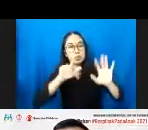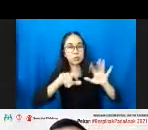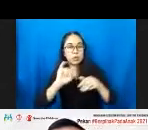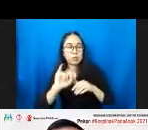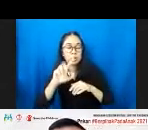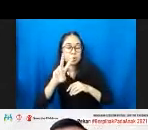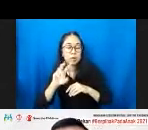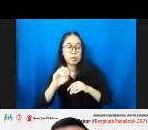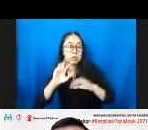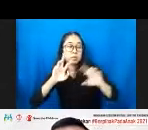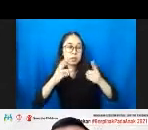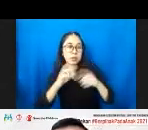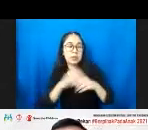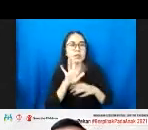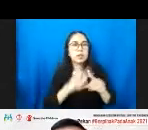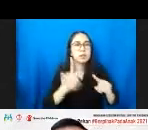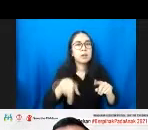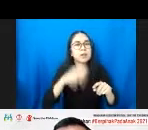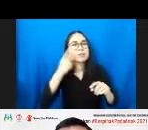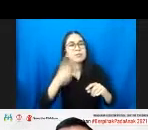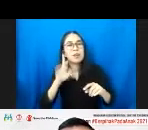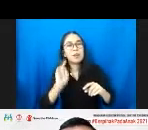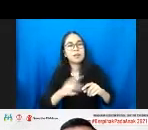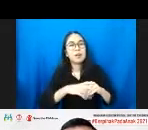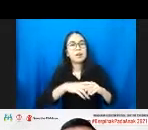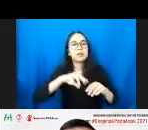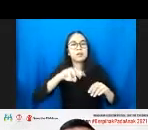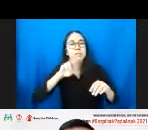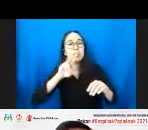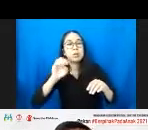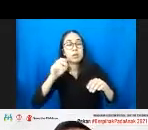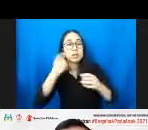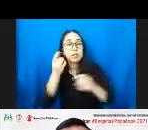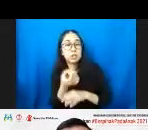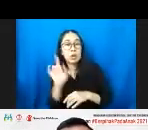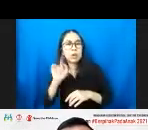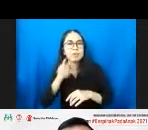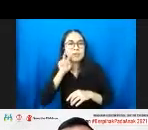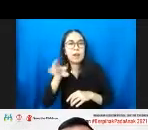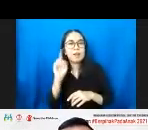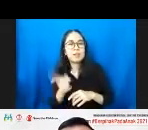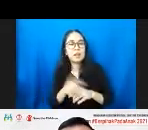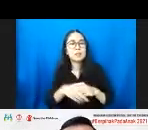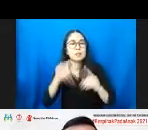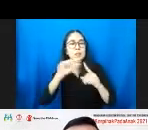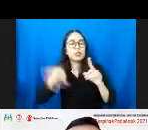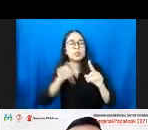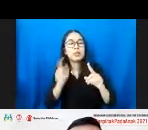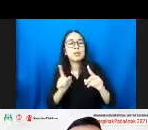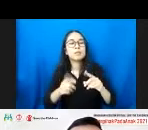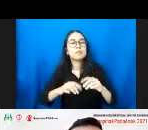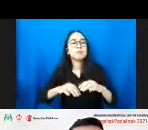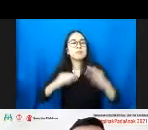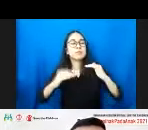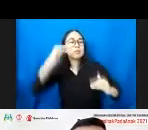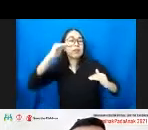yang hijau pun masih ada provinsi yang 40 persen, lebih dari 40 persen anak-anaknya di sana sudah stunting. Satu-satunya yang